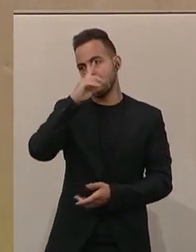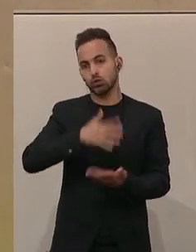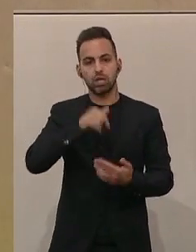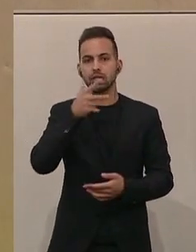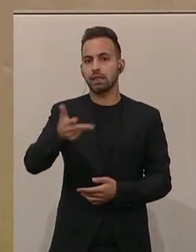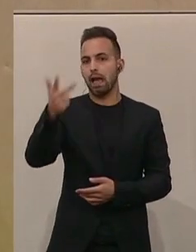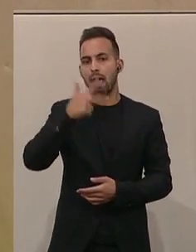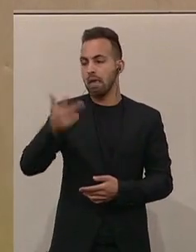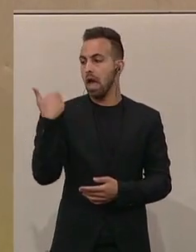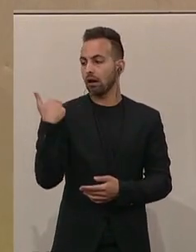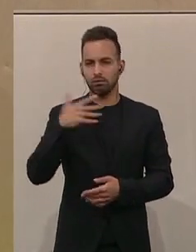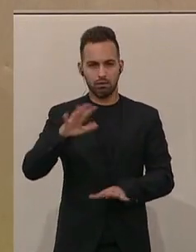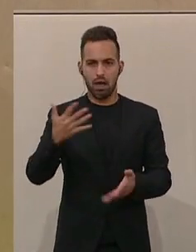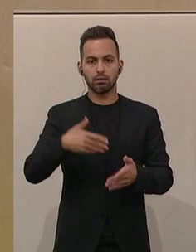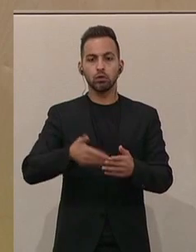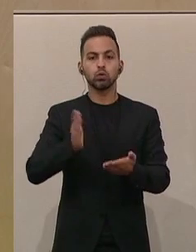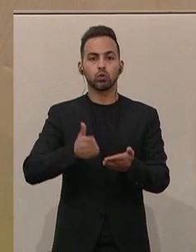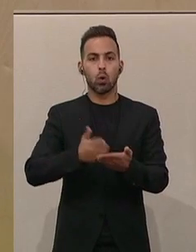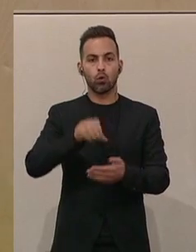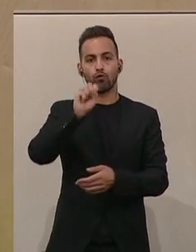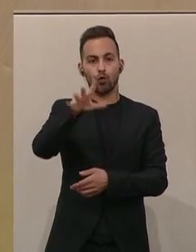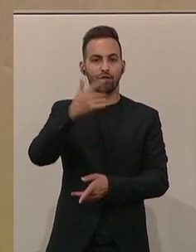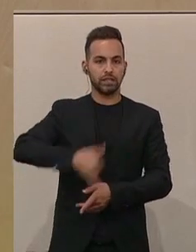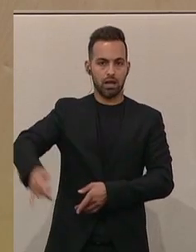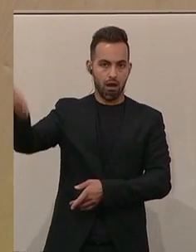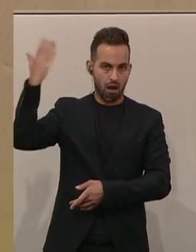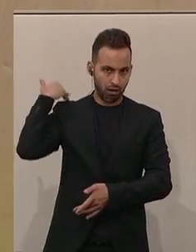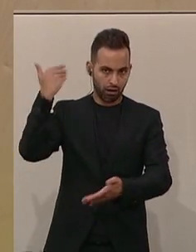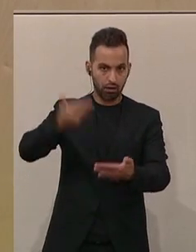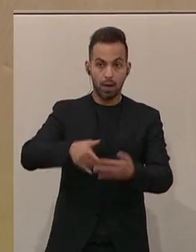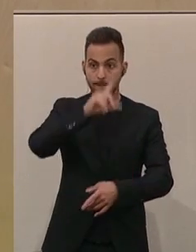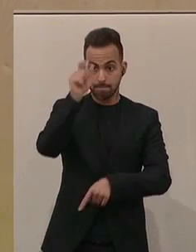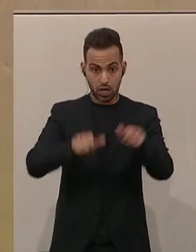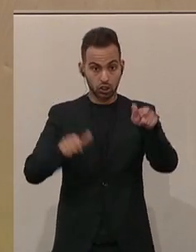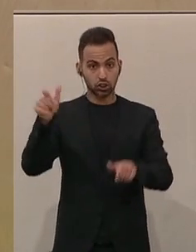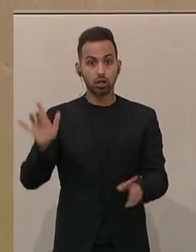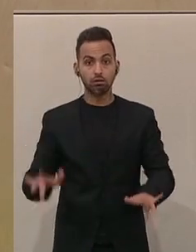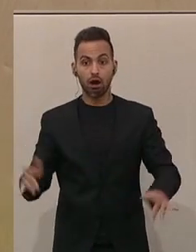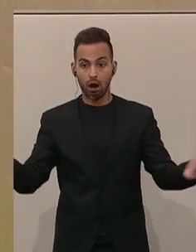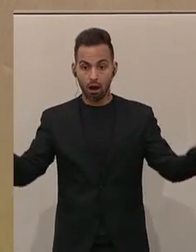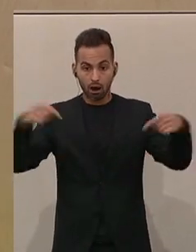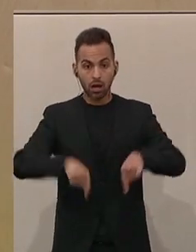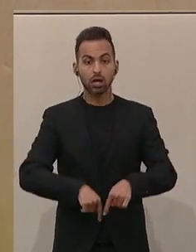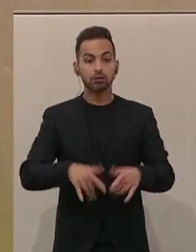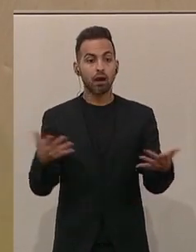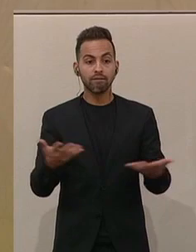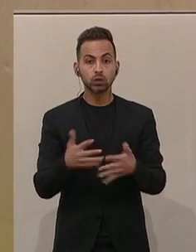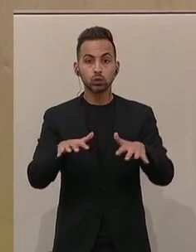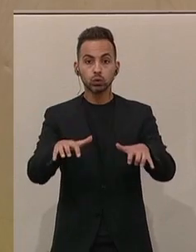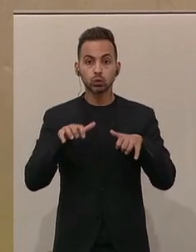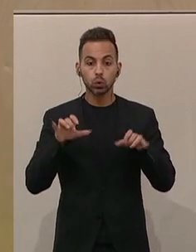Jahren, sondern seit die letzten 15 Jahren, dass diese Menschen da sind, bei uns Suchtgift, Delikte begehen,